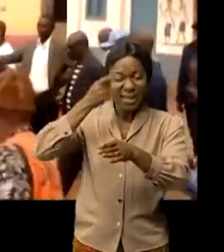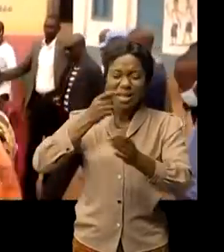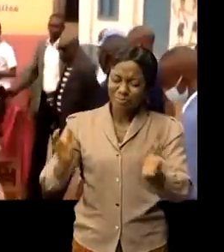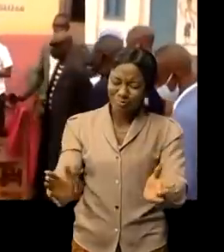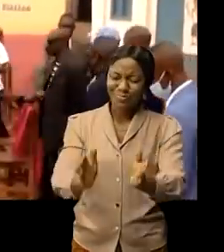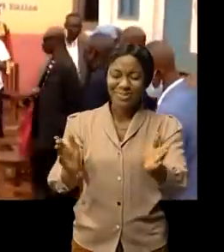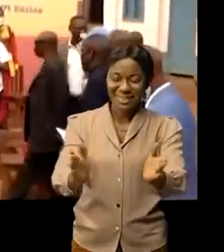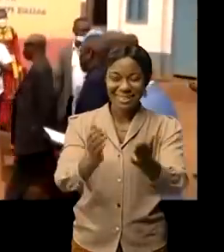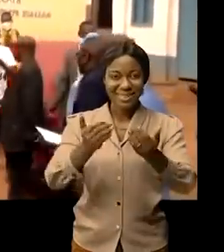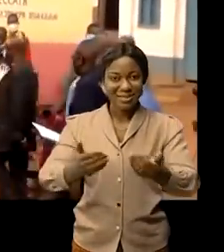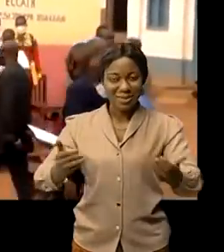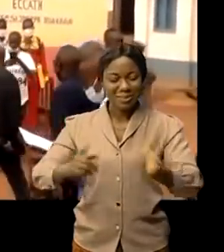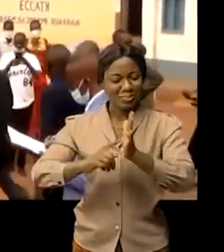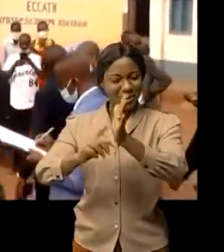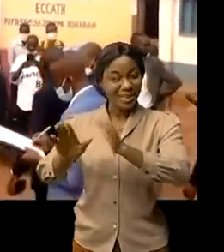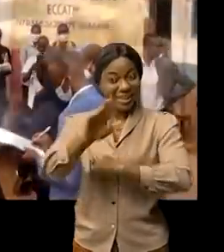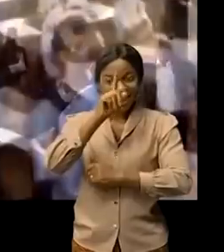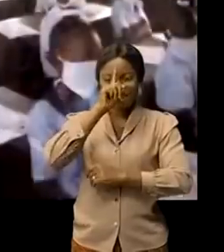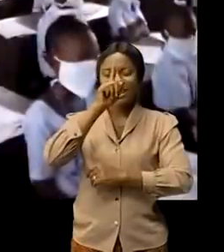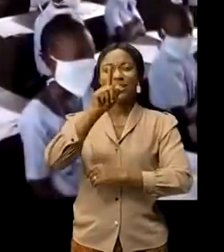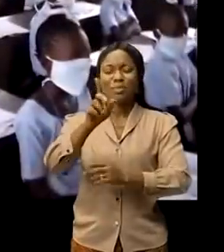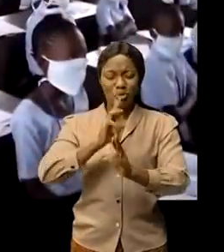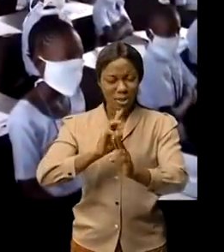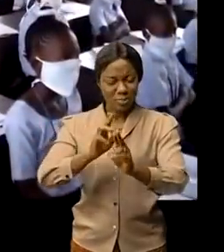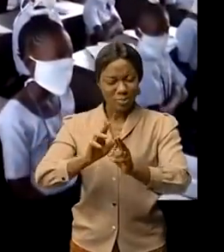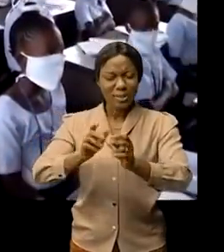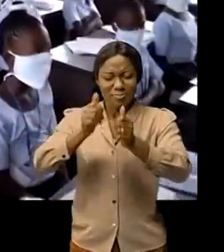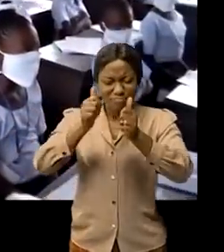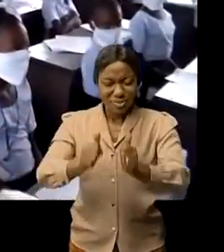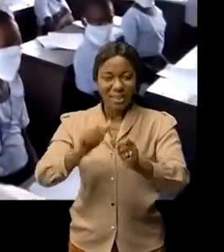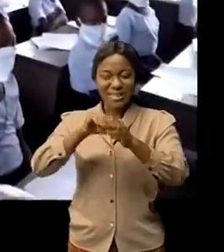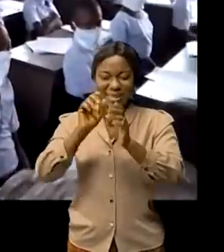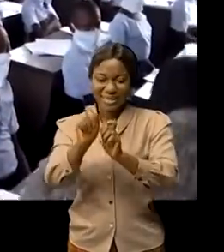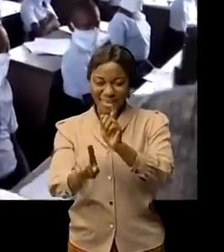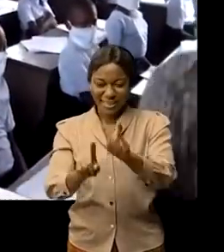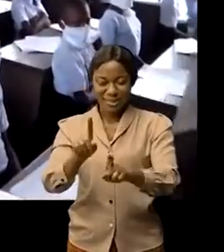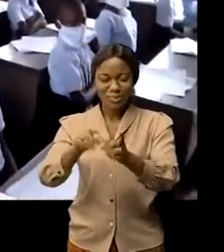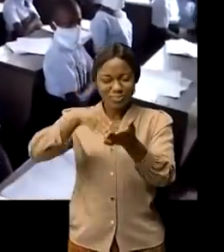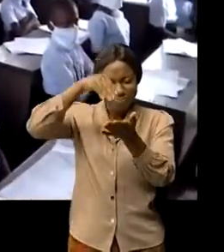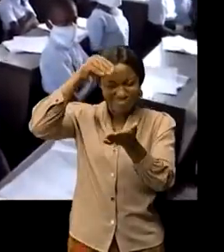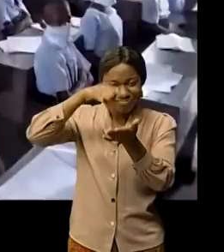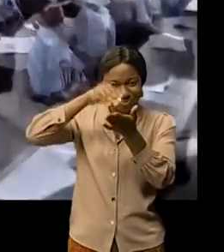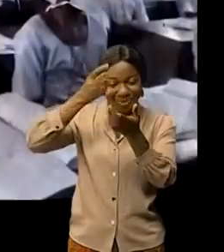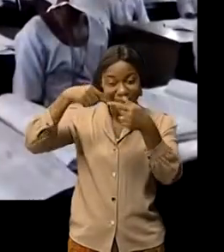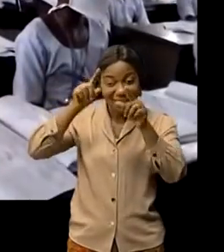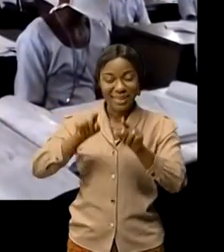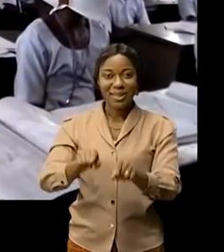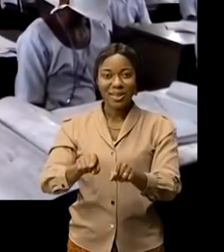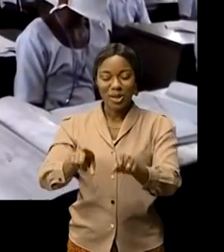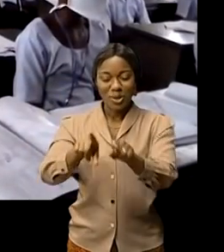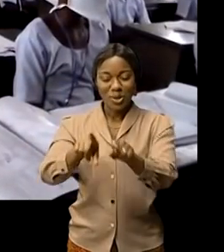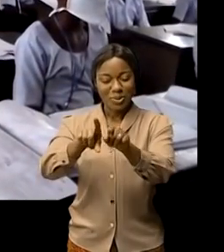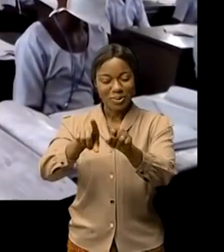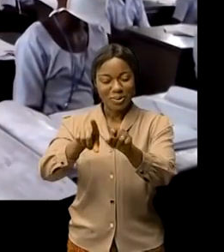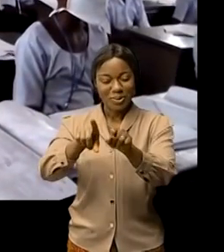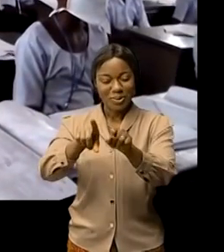de leur intelligence pour répondre correctement aux questions posées suivant les matières apprises cette année un geste de gratitude et